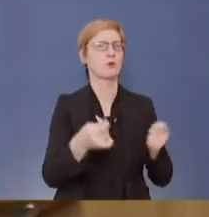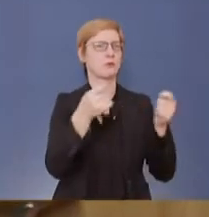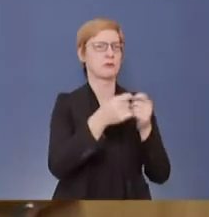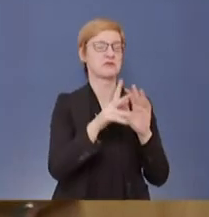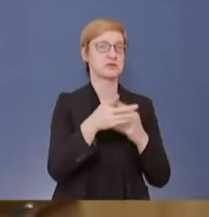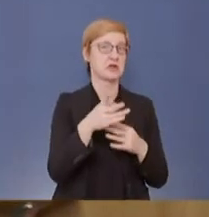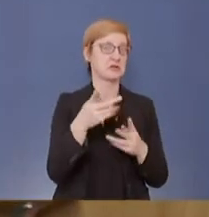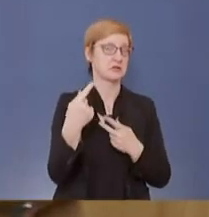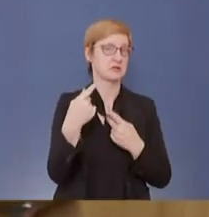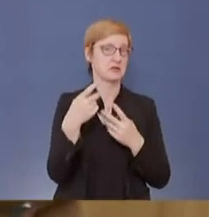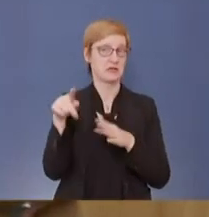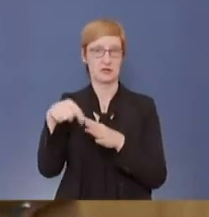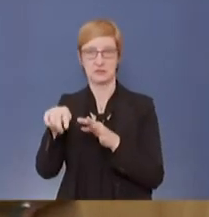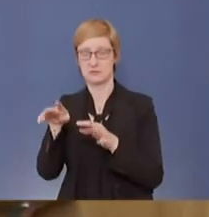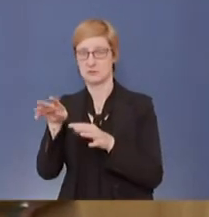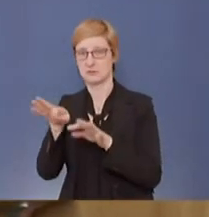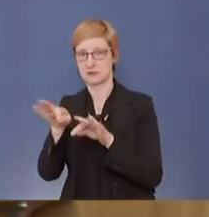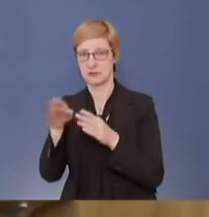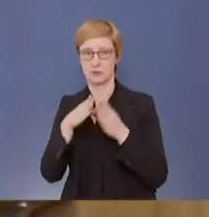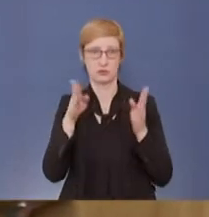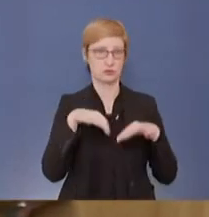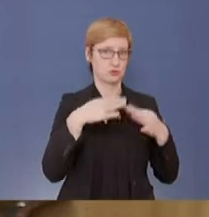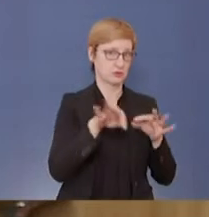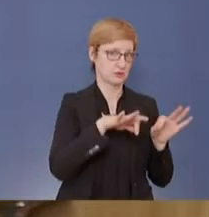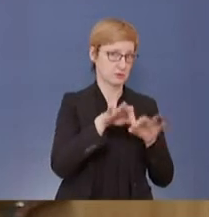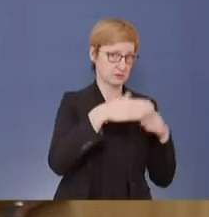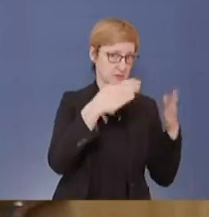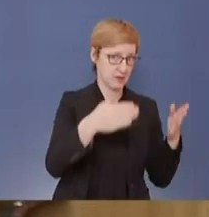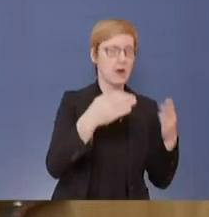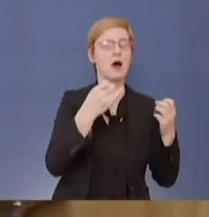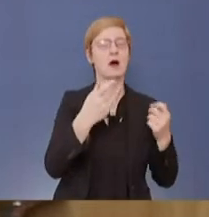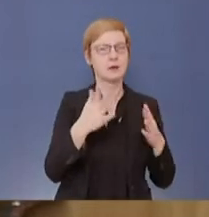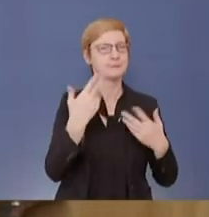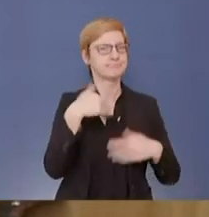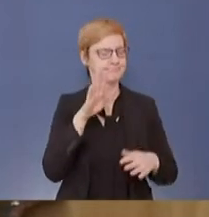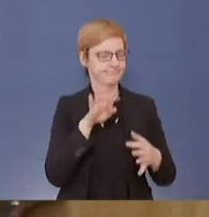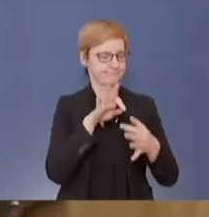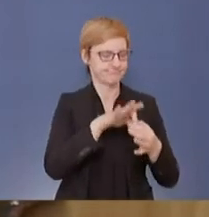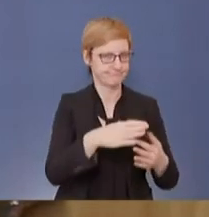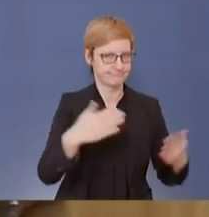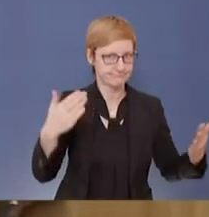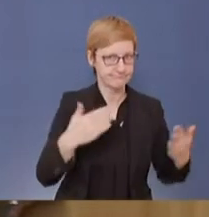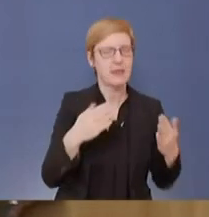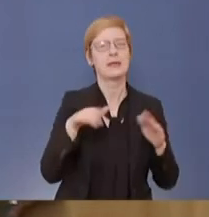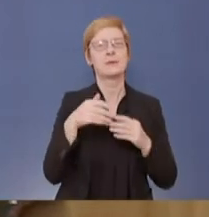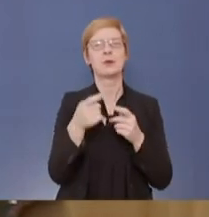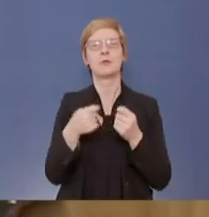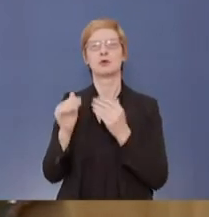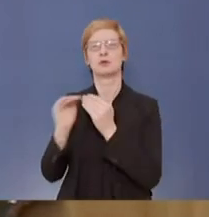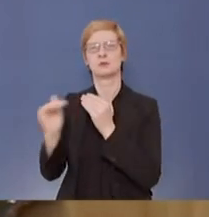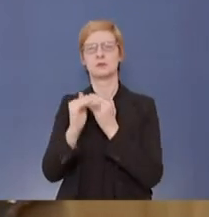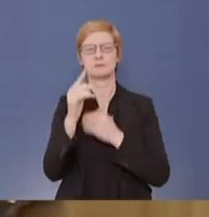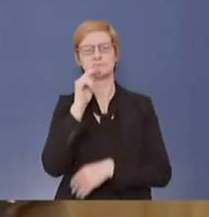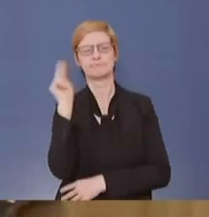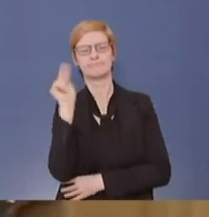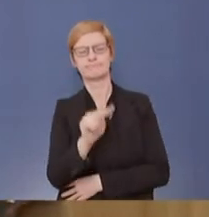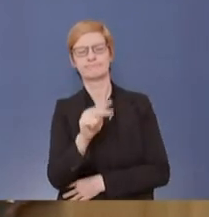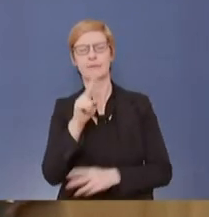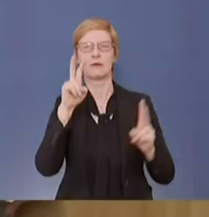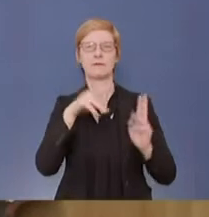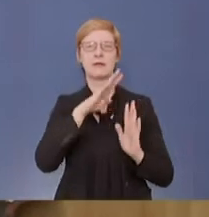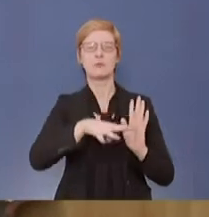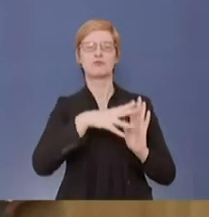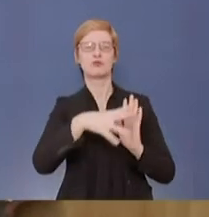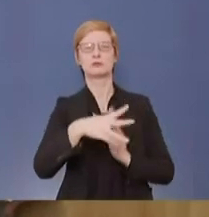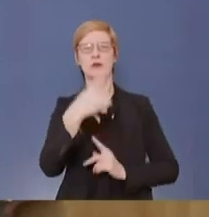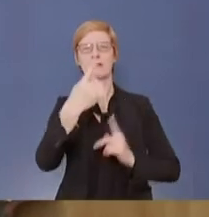aber auch ans Innenministerium. Es gibt Rückmeldungen aus einzelnen Bundesländern, die das kritisch sehen, dass die neue Musterverordnung vorsieht,